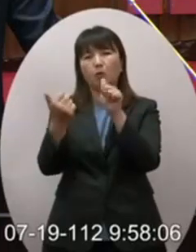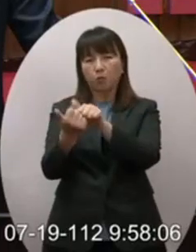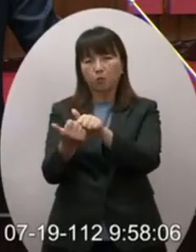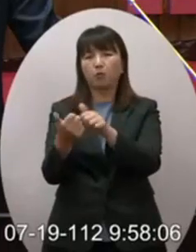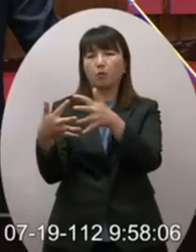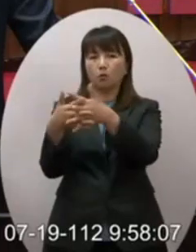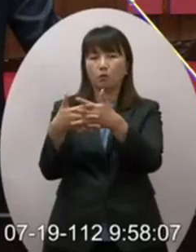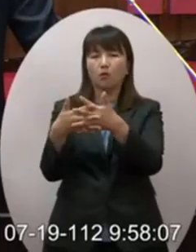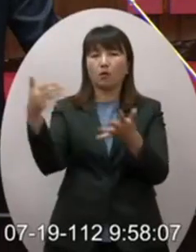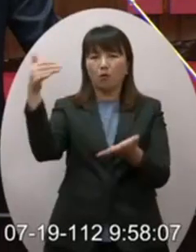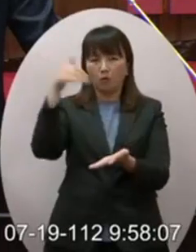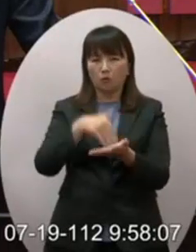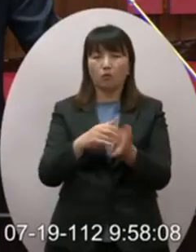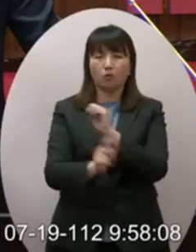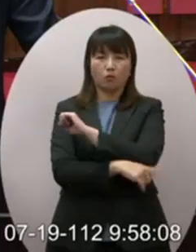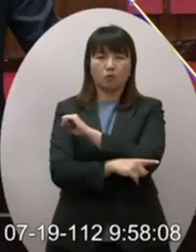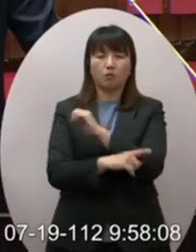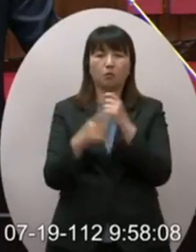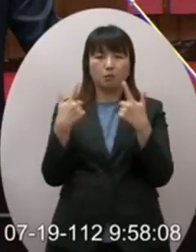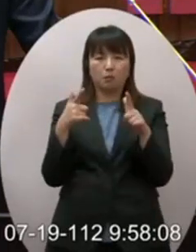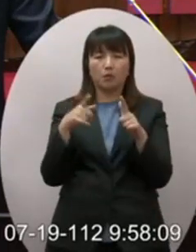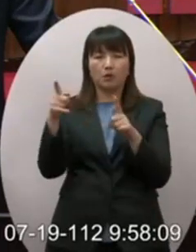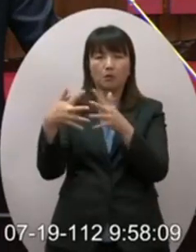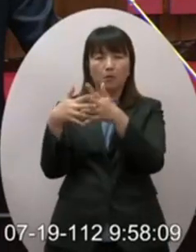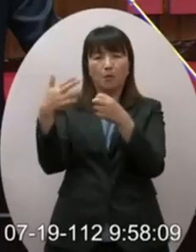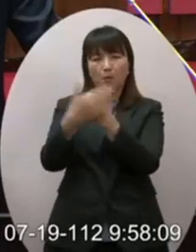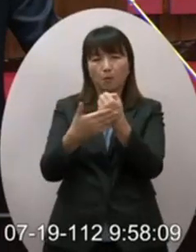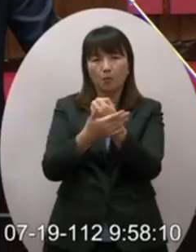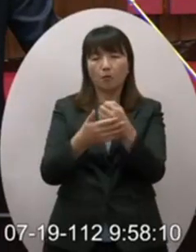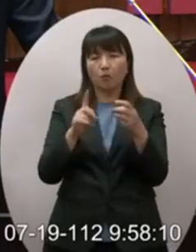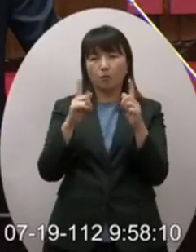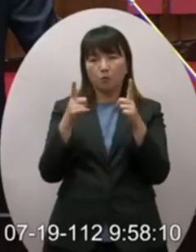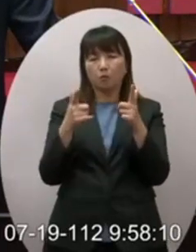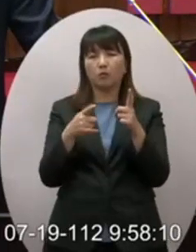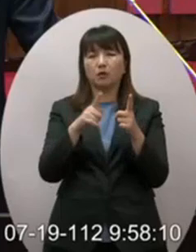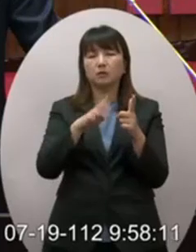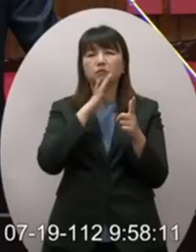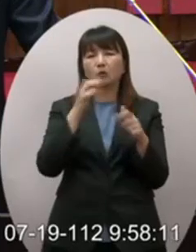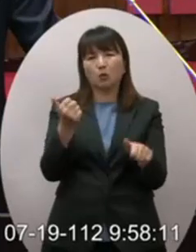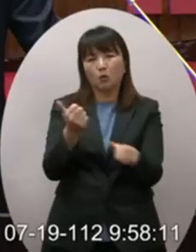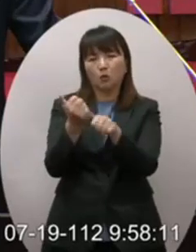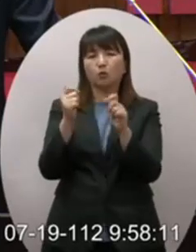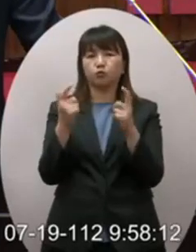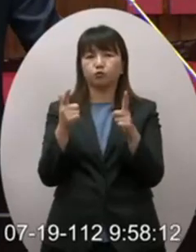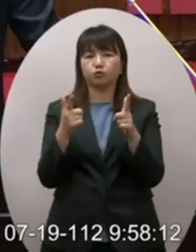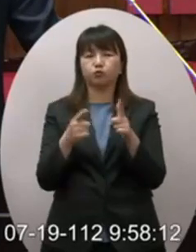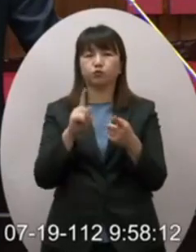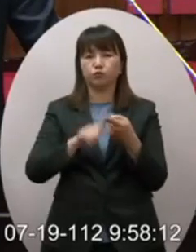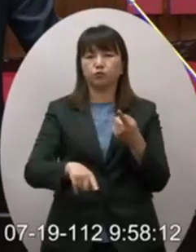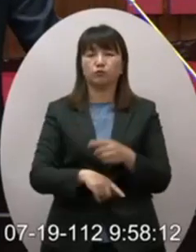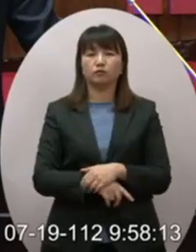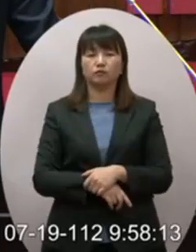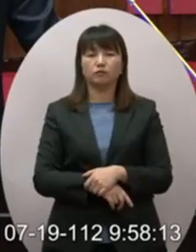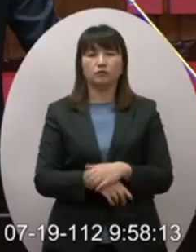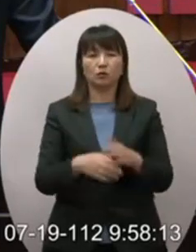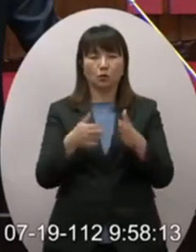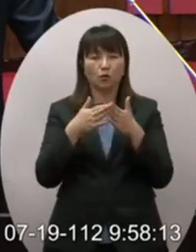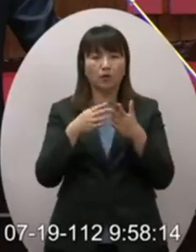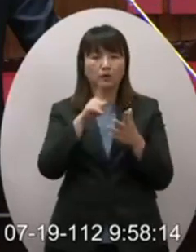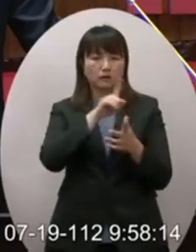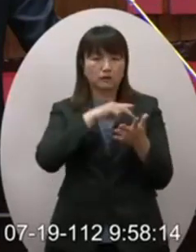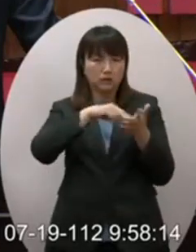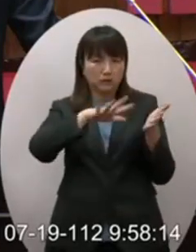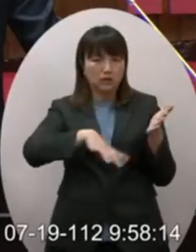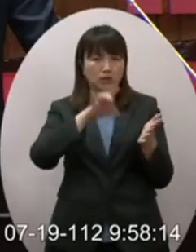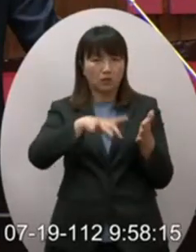依賴美國最後不是人家在做保護主義你要做覆水主義啊這不對啊我們要知道我們的